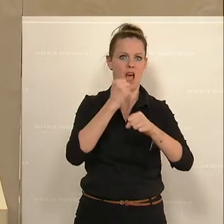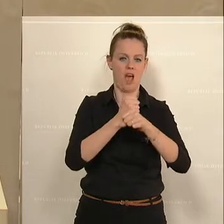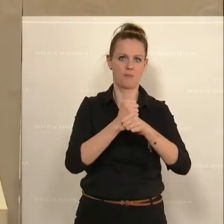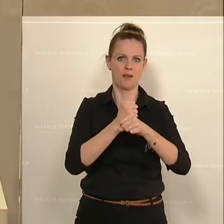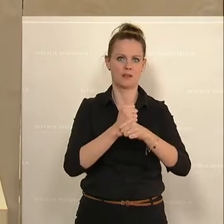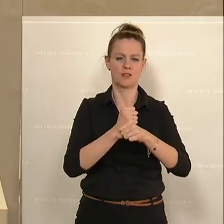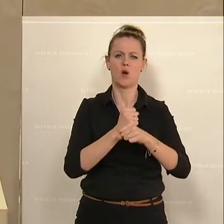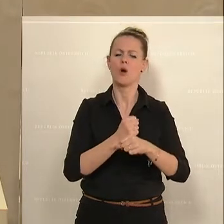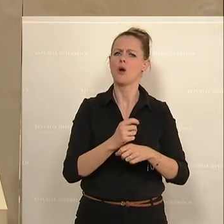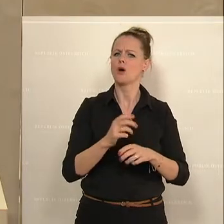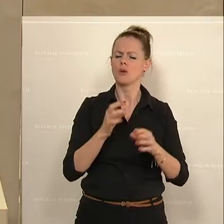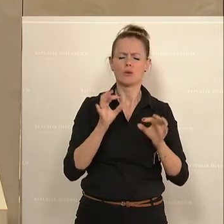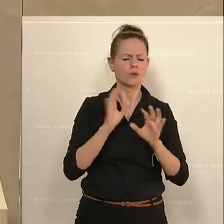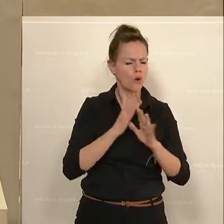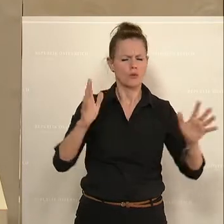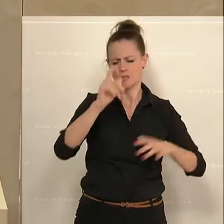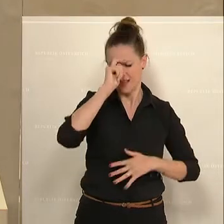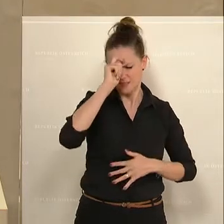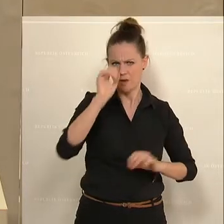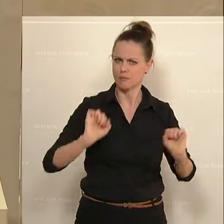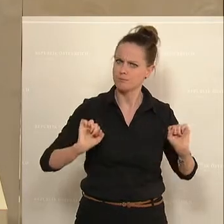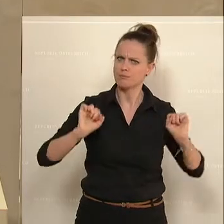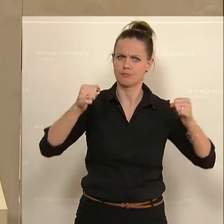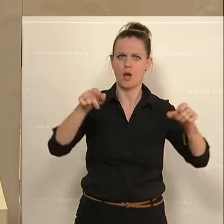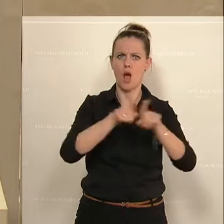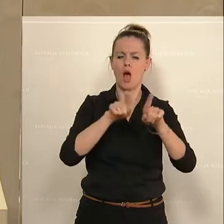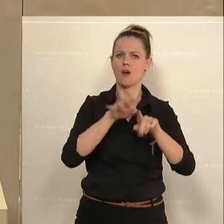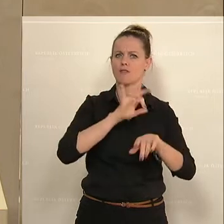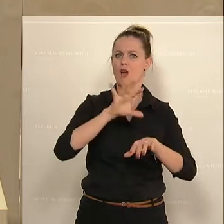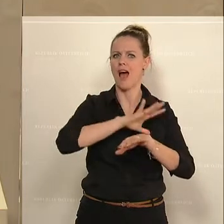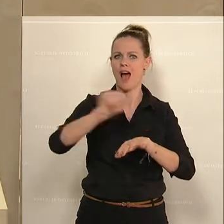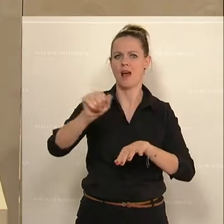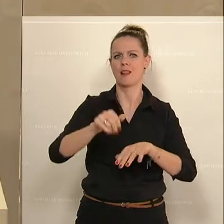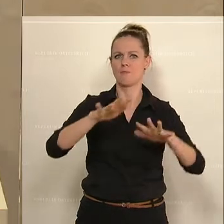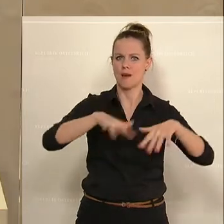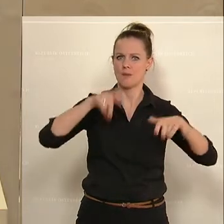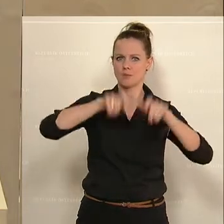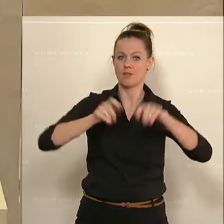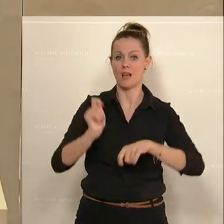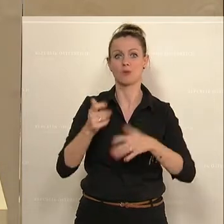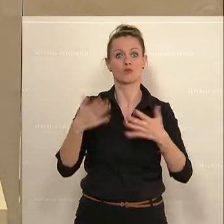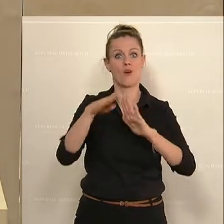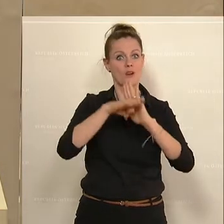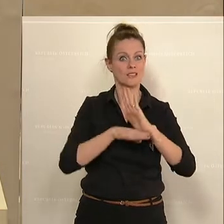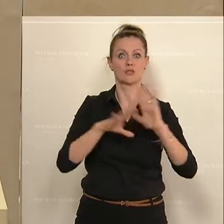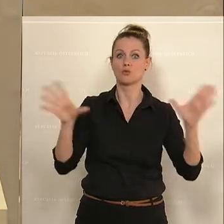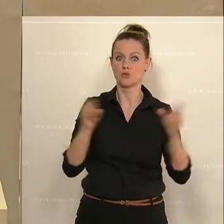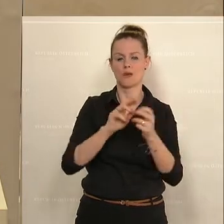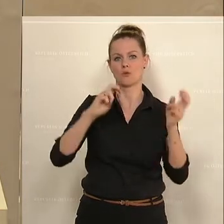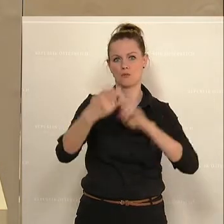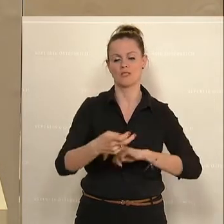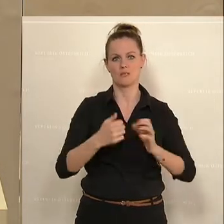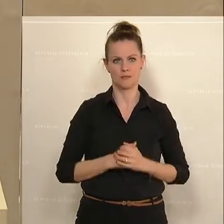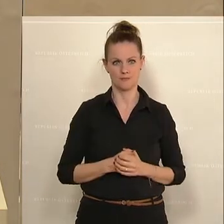Große Wertschätzung und Respekt für diesen Einsatz, auch für alle Parlamentarier, die daran arbeiten, dass wir diese Gesetzeswerke gemeinsam umsetzen.